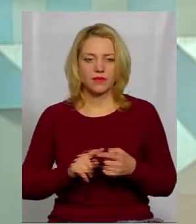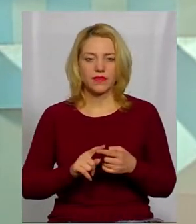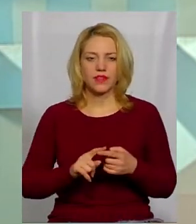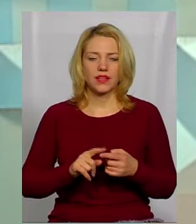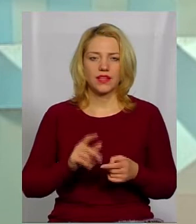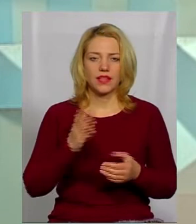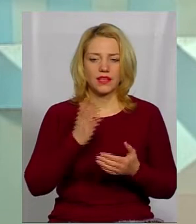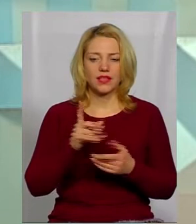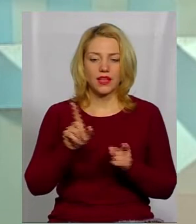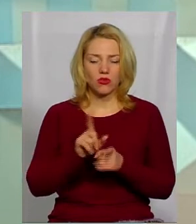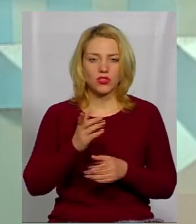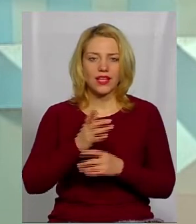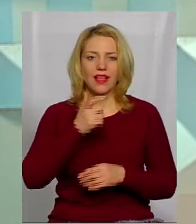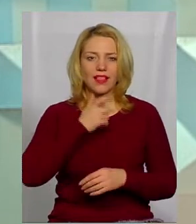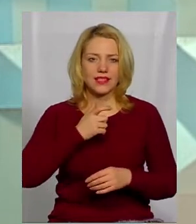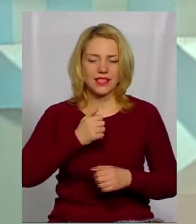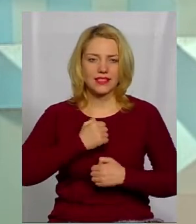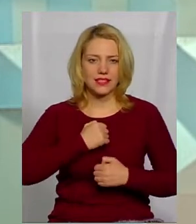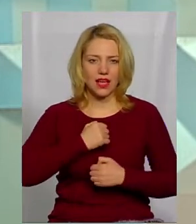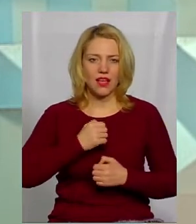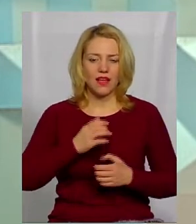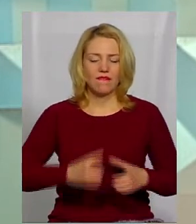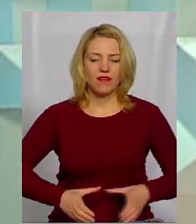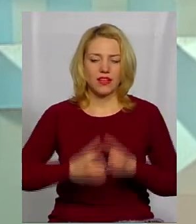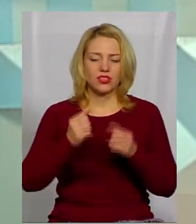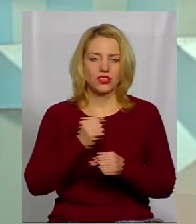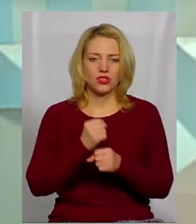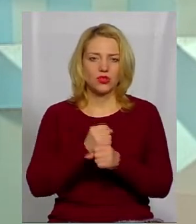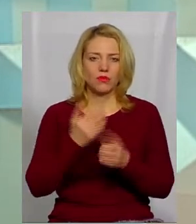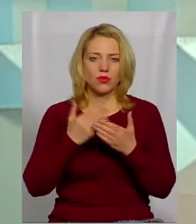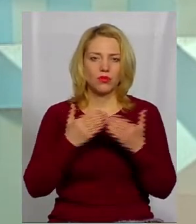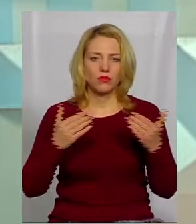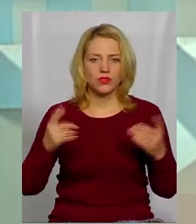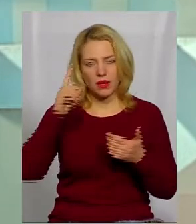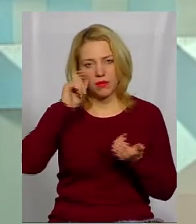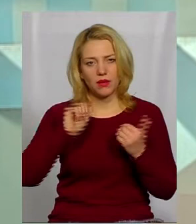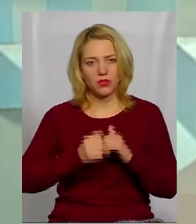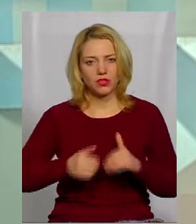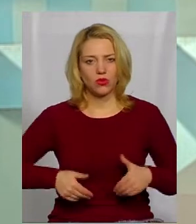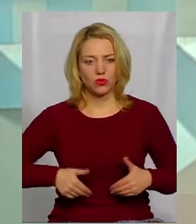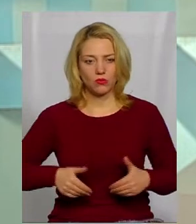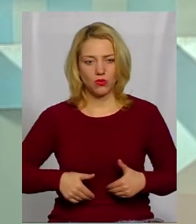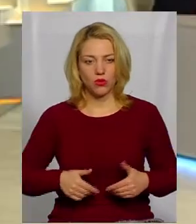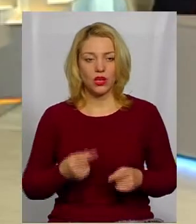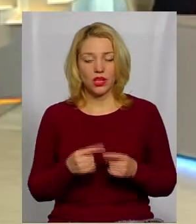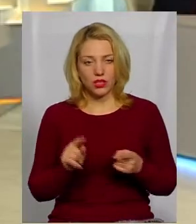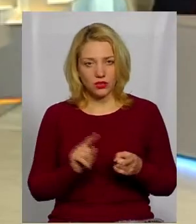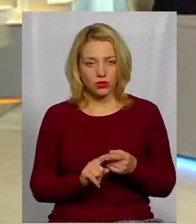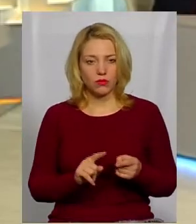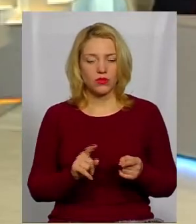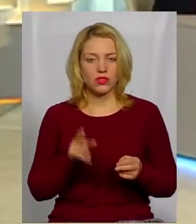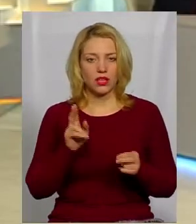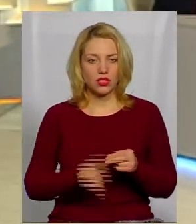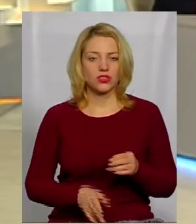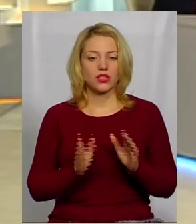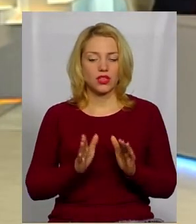лицарська вежа. І зроблено музей пам'яті жертв Голодомору в каретному корпусі. На тому закінчилося. І